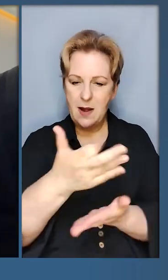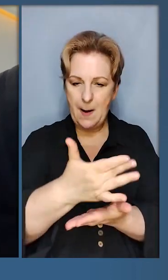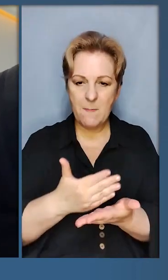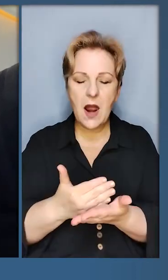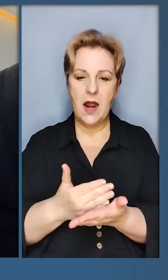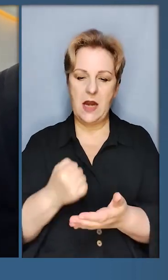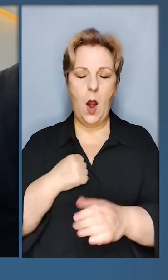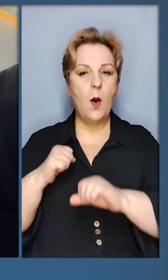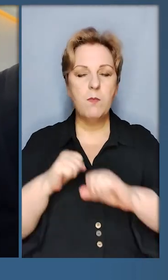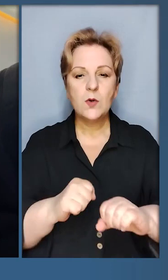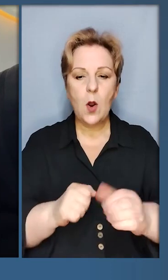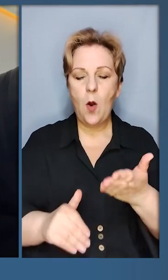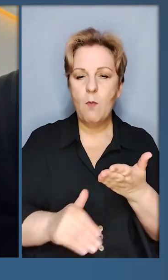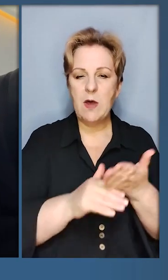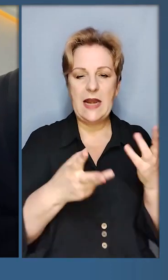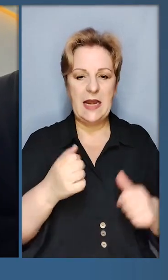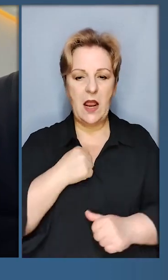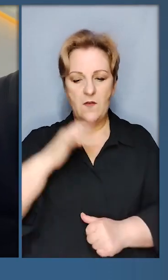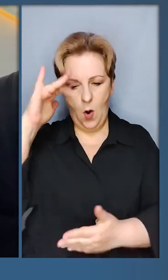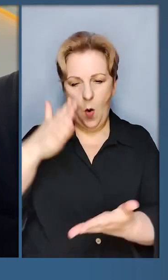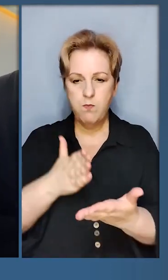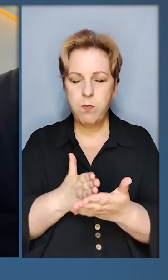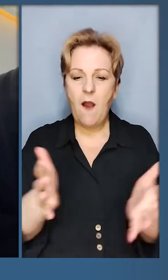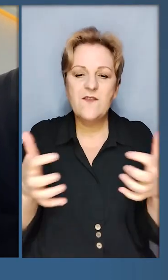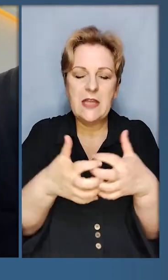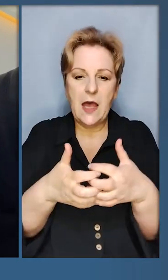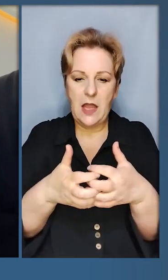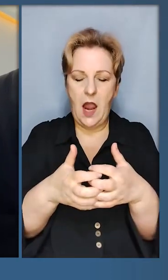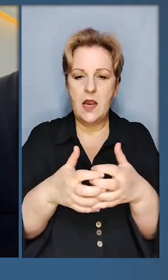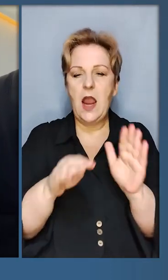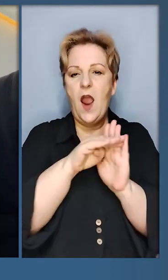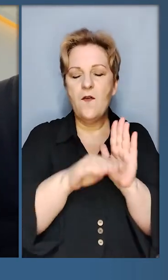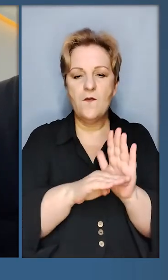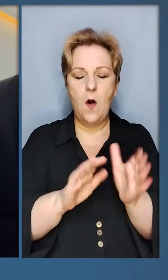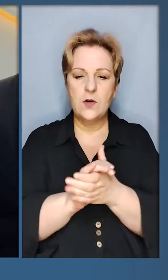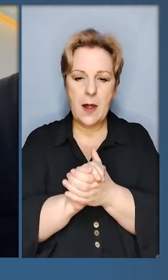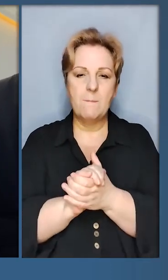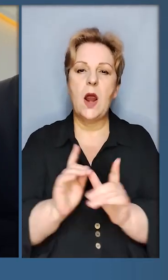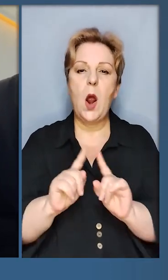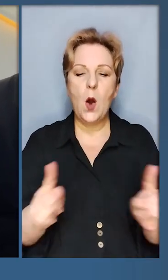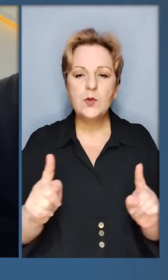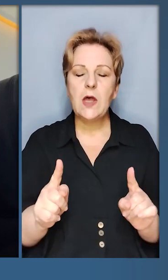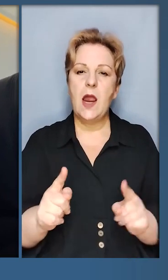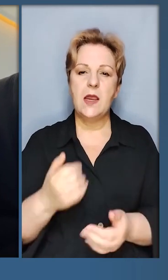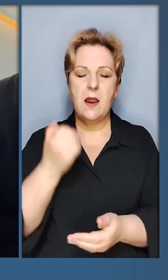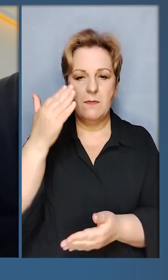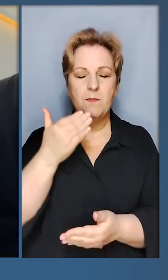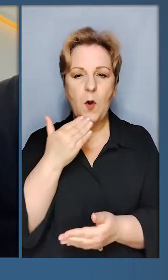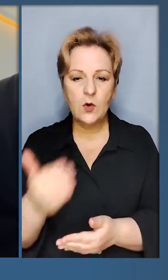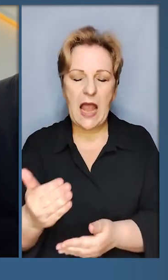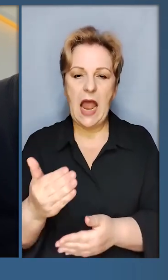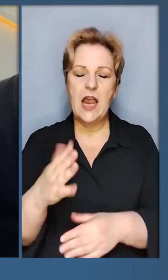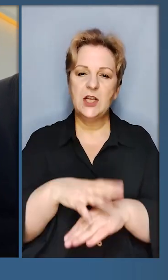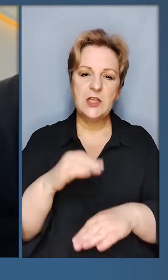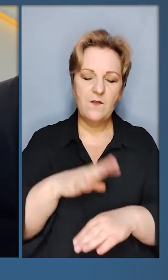оборонної підтримки для воїнів, про політичні взаємодії, про формулу миру. Хочу особливо подякувати і Швеції,